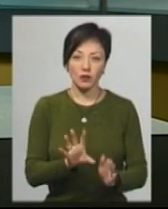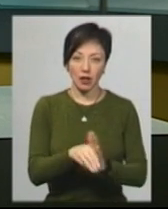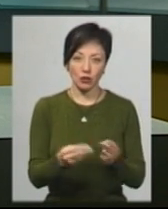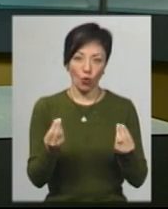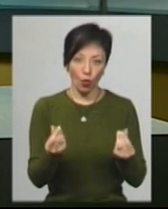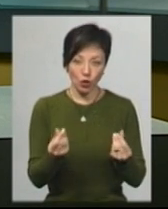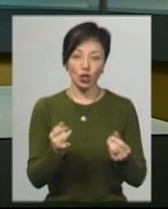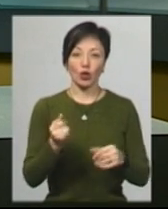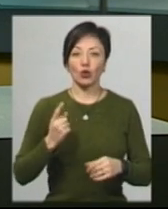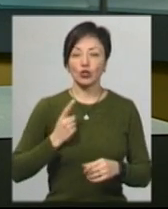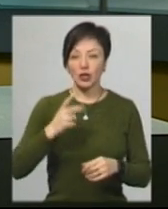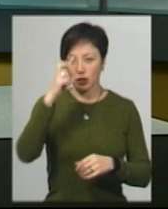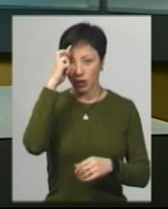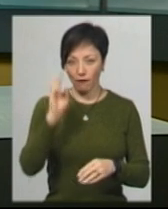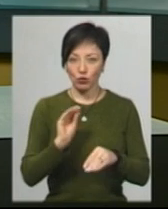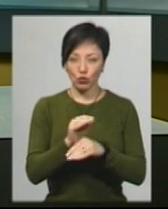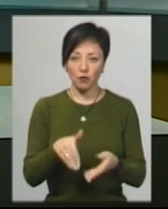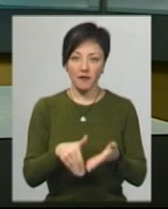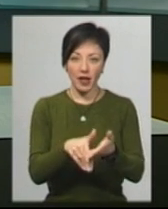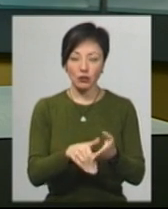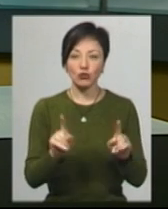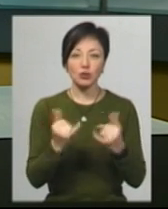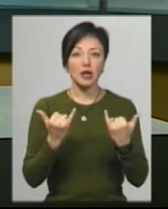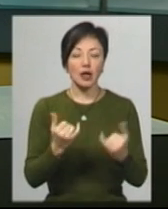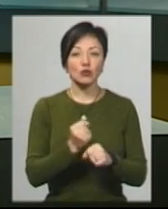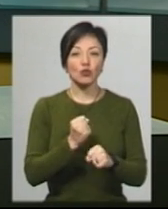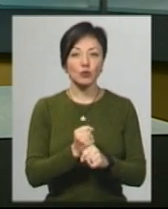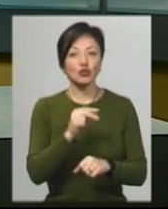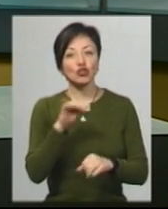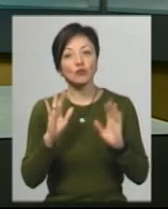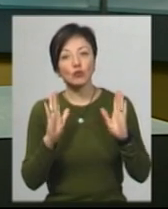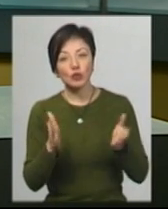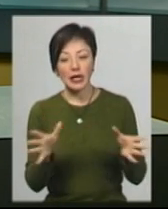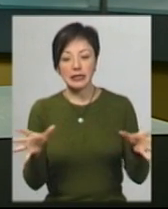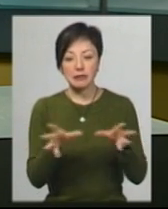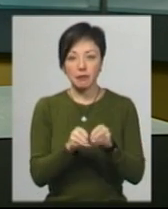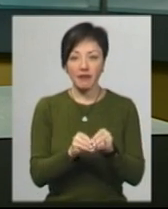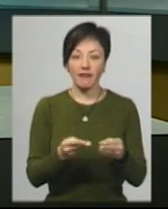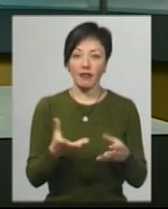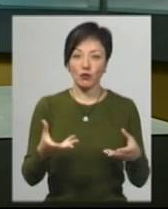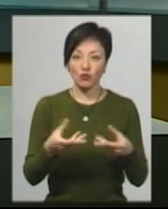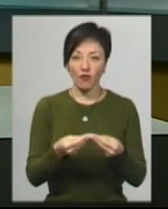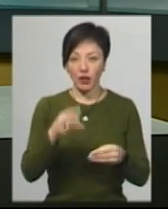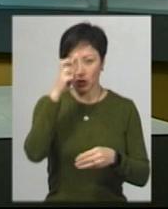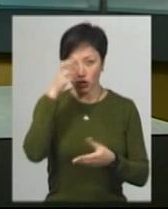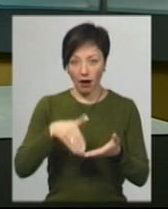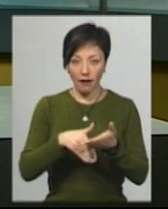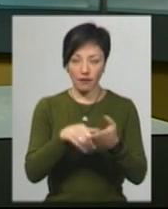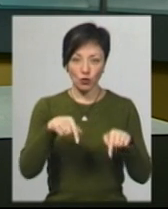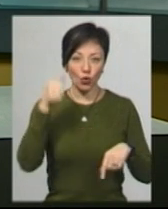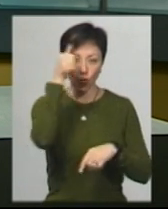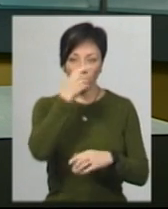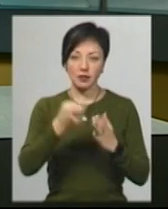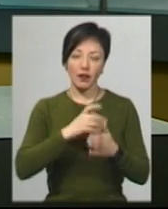кошти та очікують на державну субвенцію. Що наразі зроблено і чи буде співфінансування від держави цього року, дізнавалась Леся